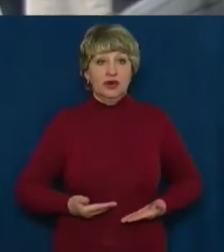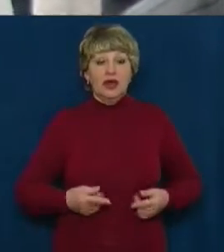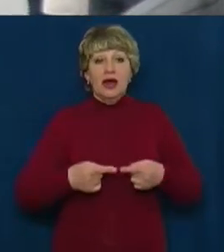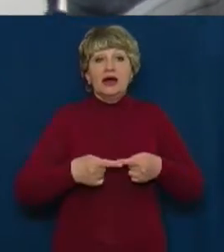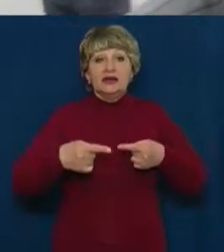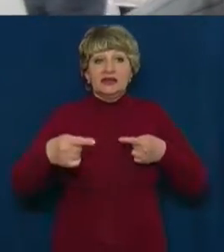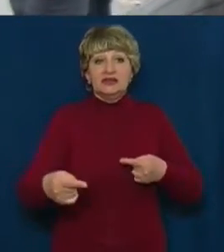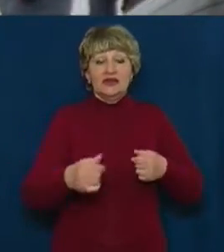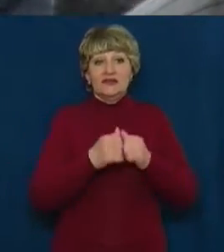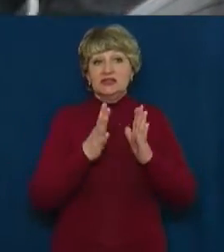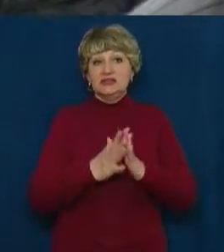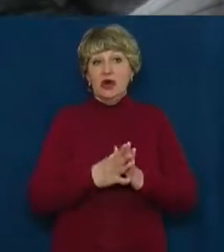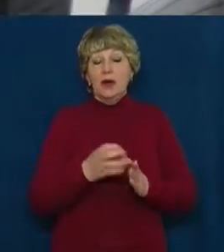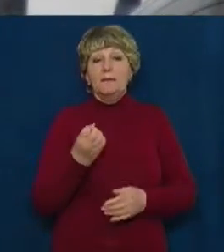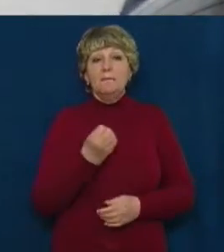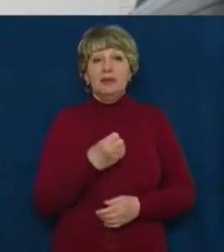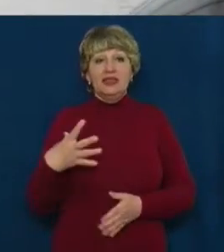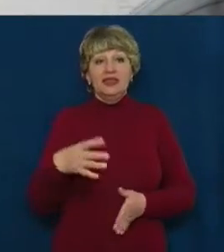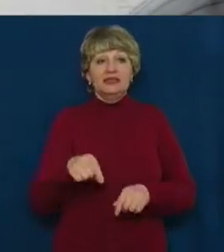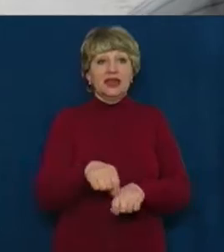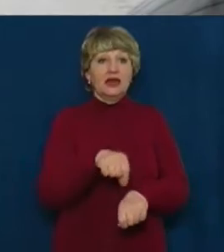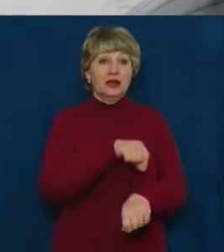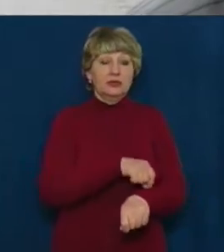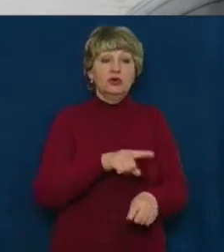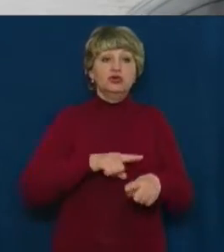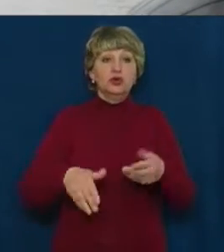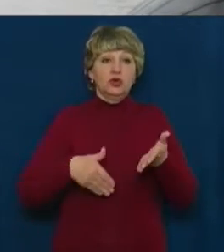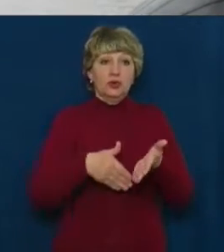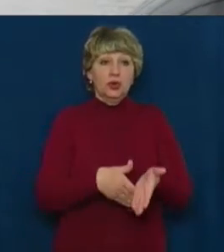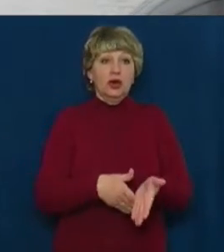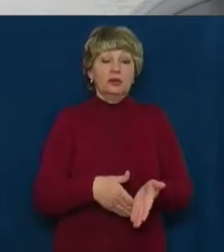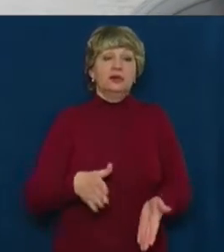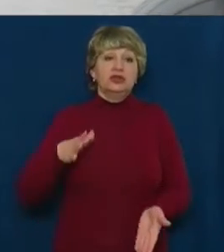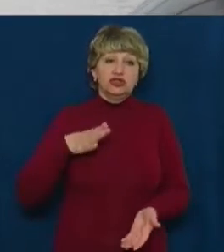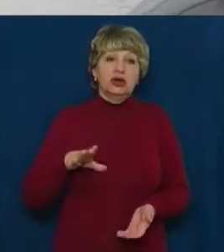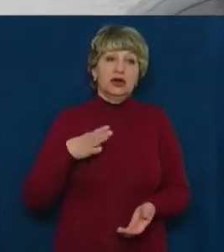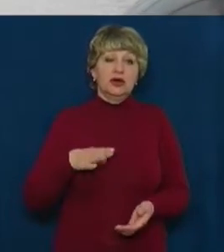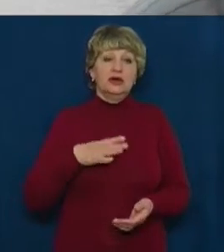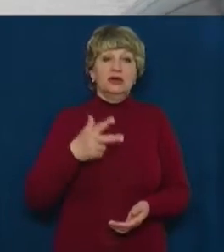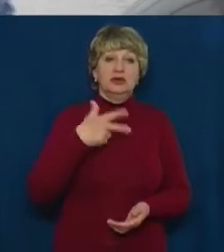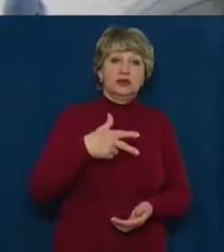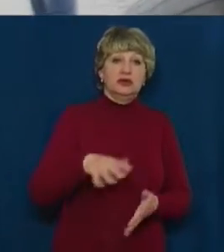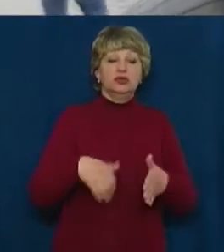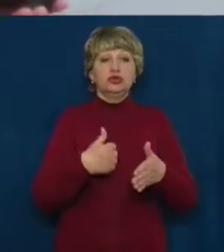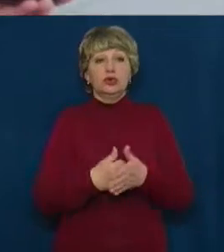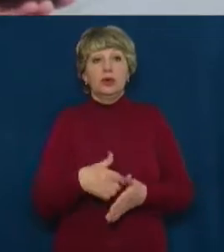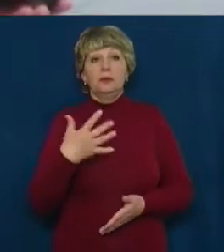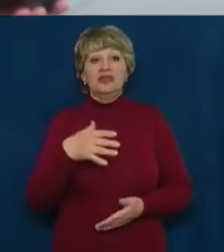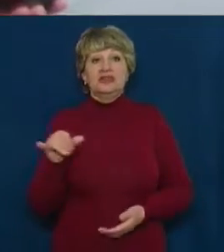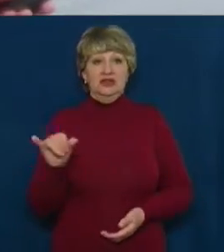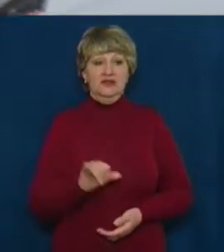-навсього 15 кілометрів. Швидку допомогу ми чекаємо від пів години до п'ятидесяти хвилин.